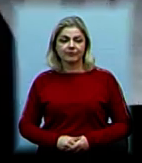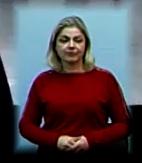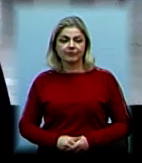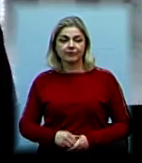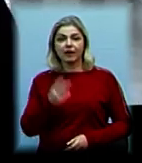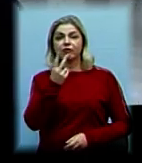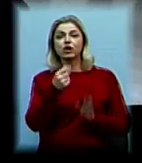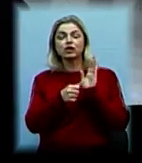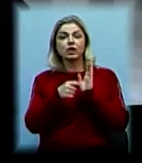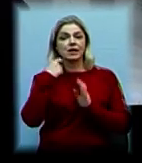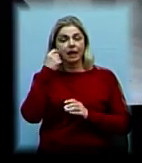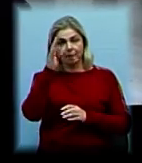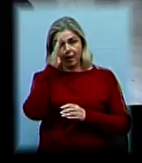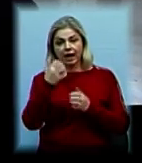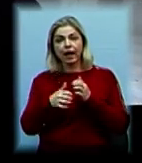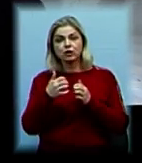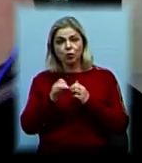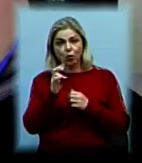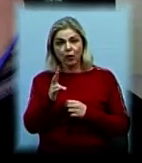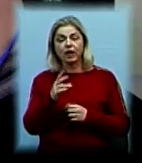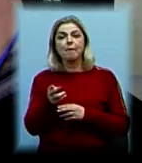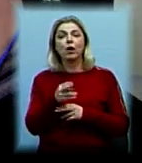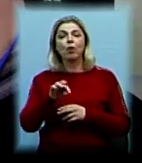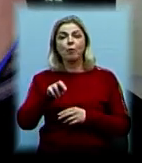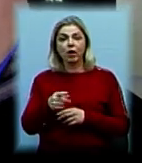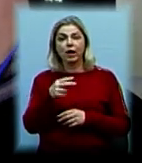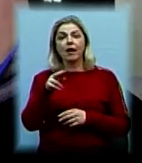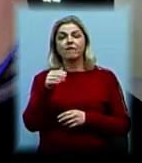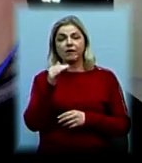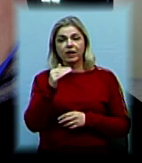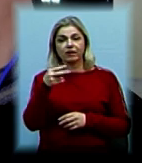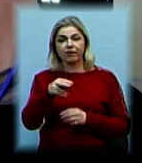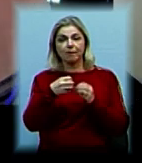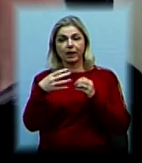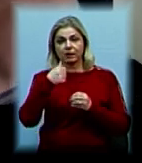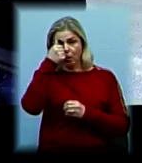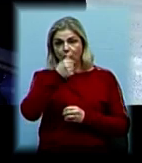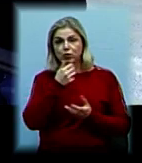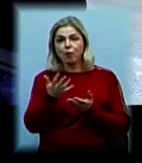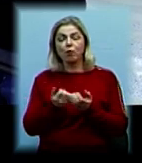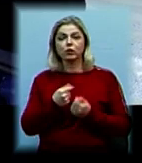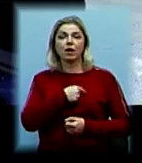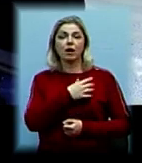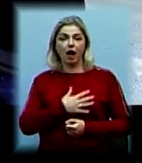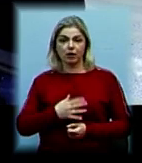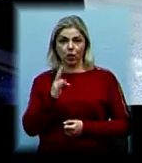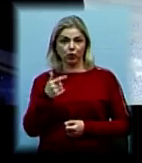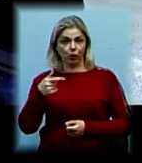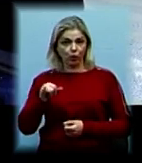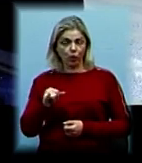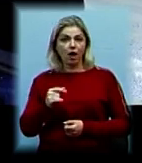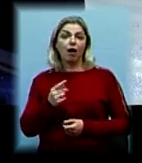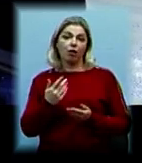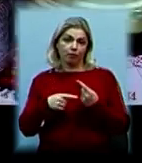26-річний херсонець Дмитро Моцак свожив під Маріуповем. У лютому 2015 року отримав поранення в ногу. Комісований. У